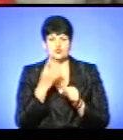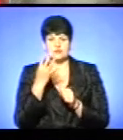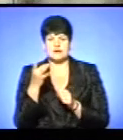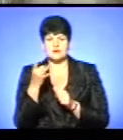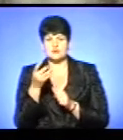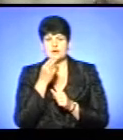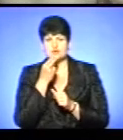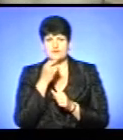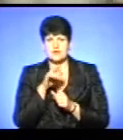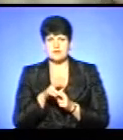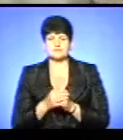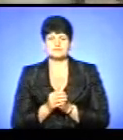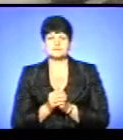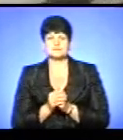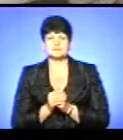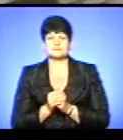харчування.